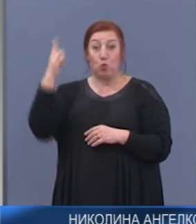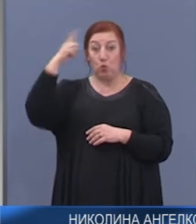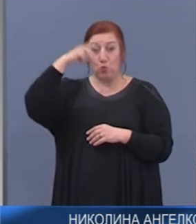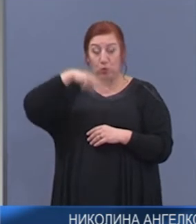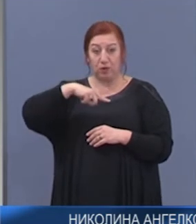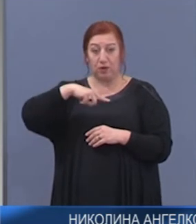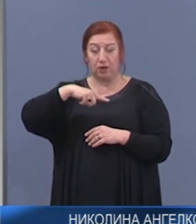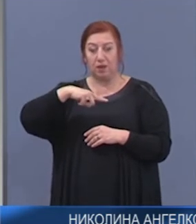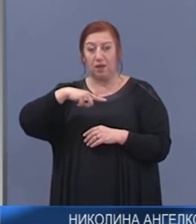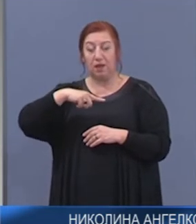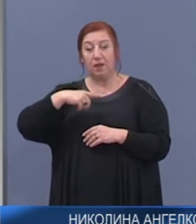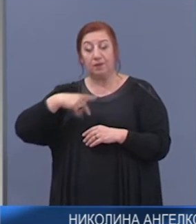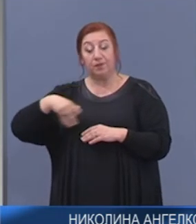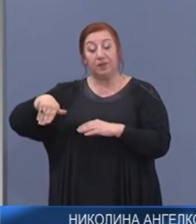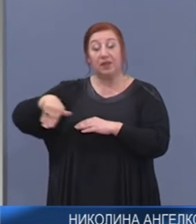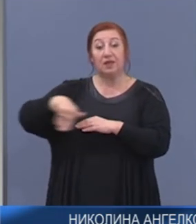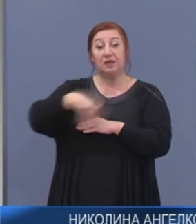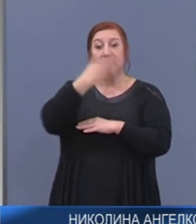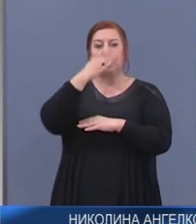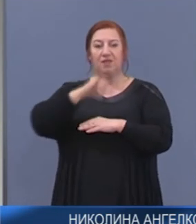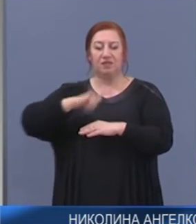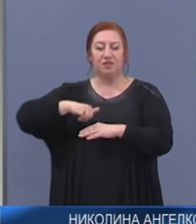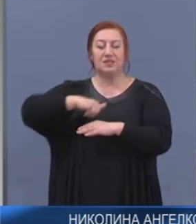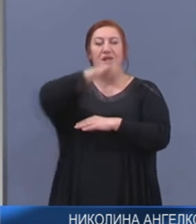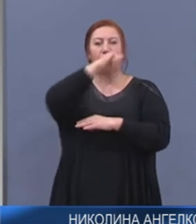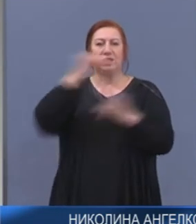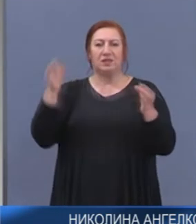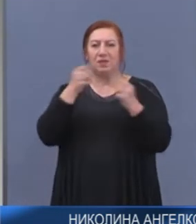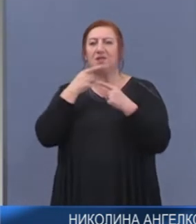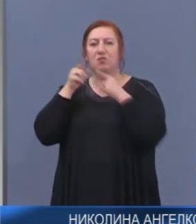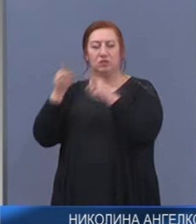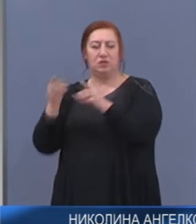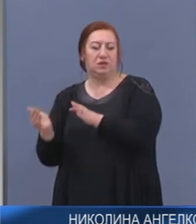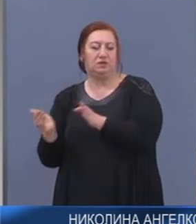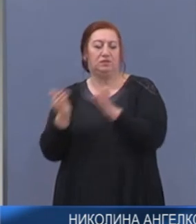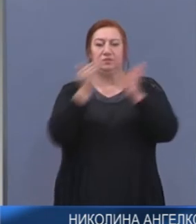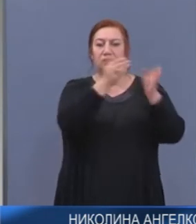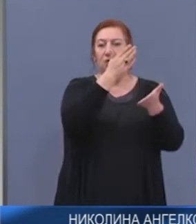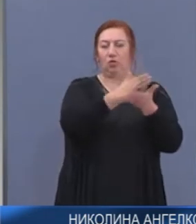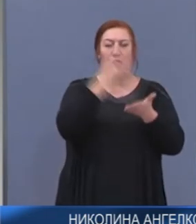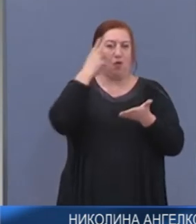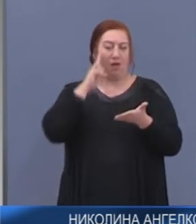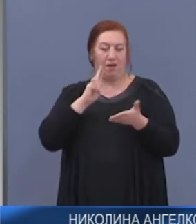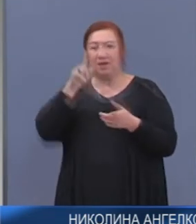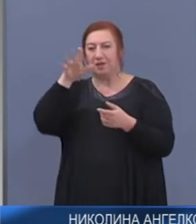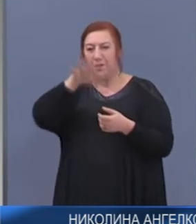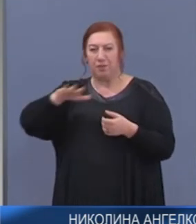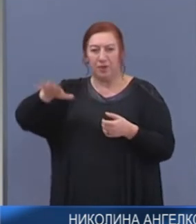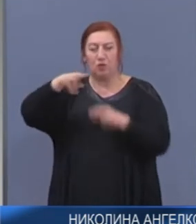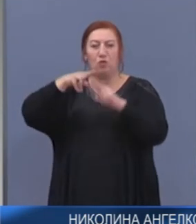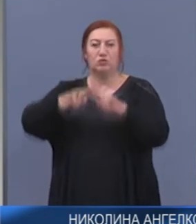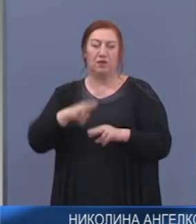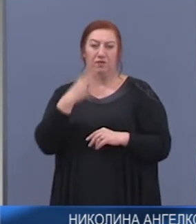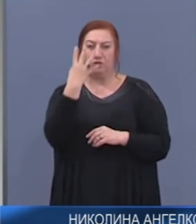заминаване с чартър, така че на територията на курорта ще останат 4